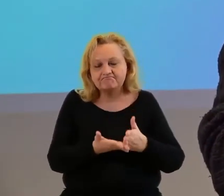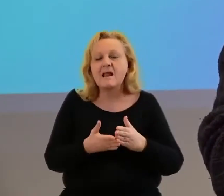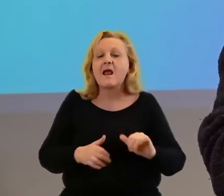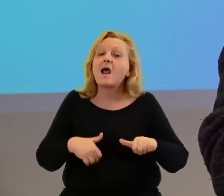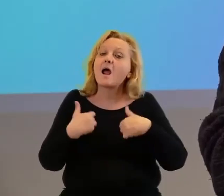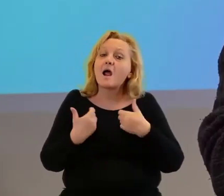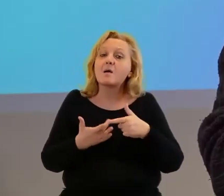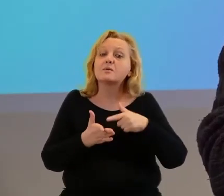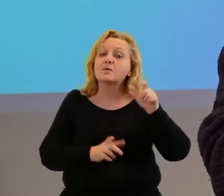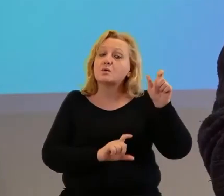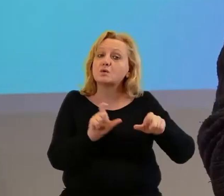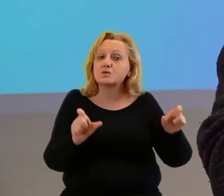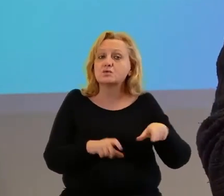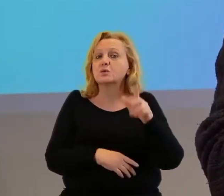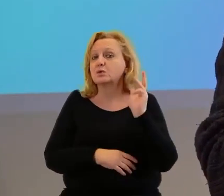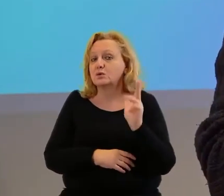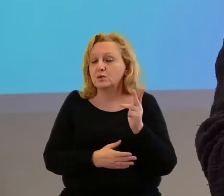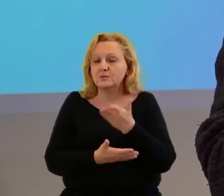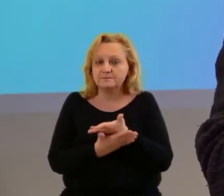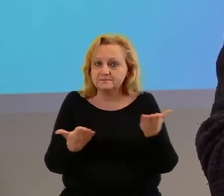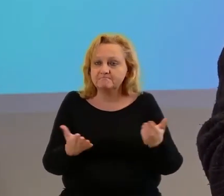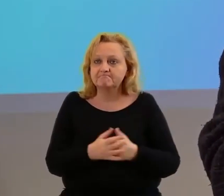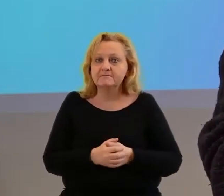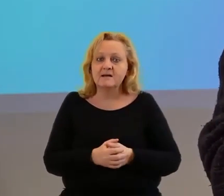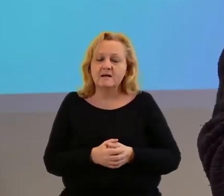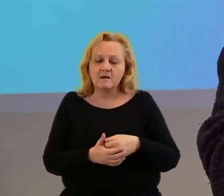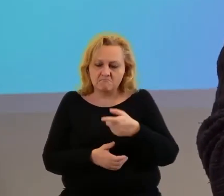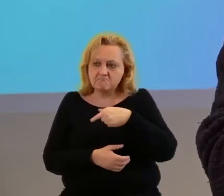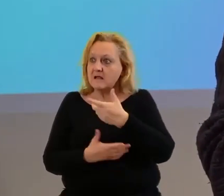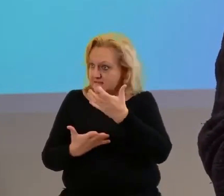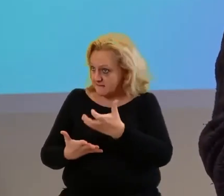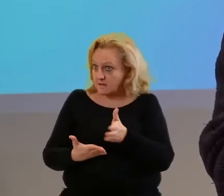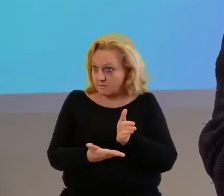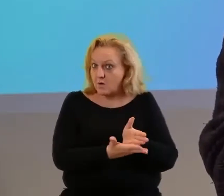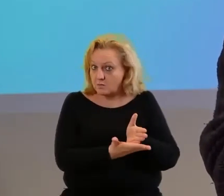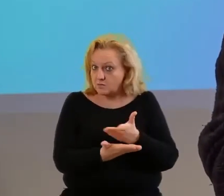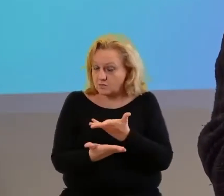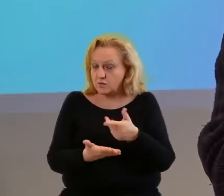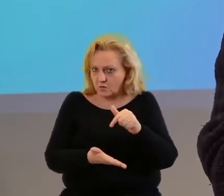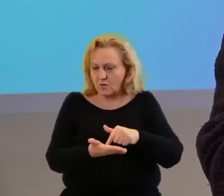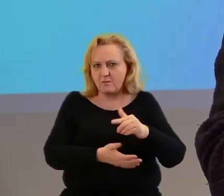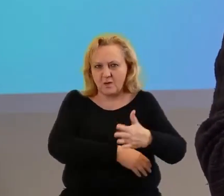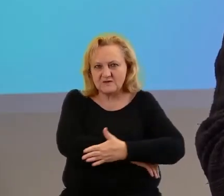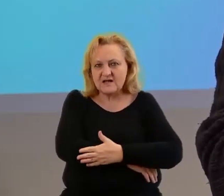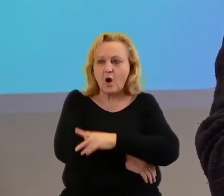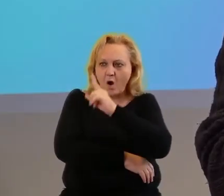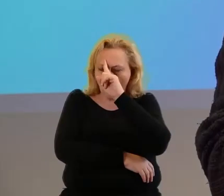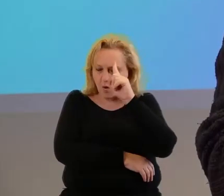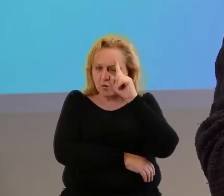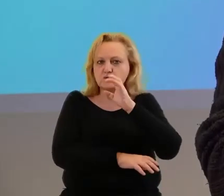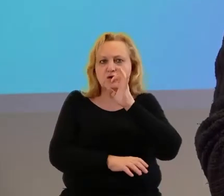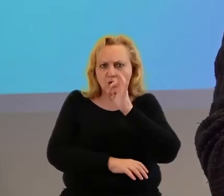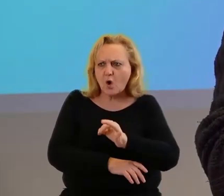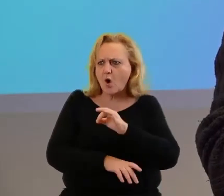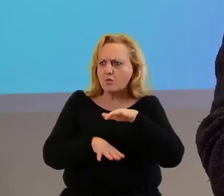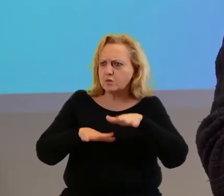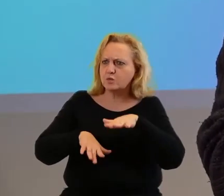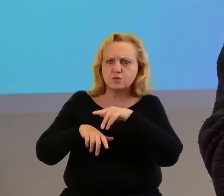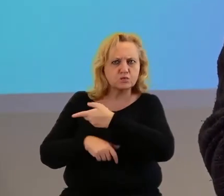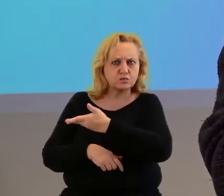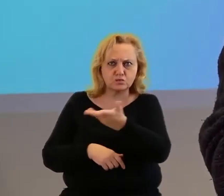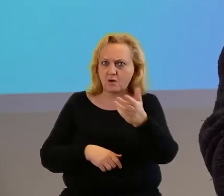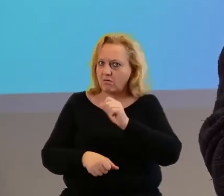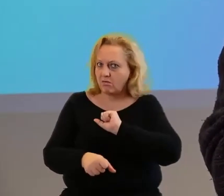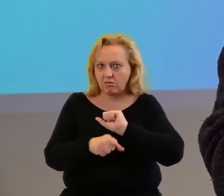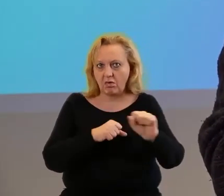aby osoby, które chcą pomóc i na tym bazujemy, bazujemy na tym, że ludzie są po prostu dobrzy i widzimy, jak